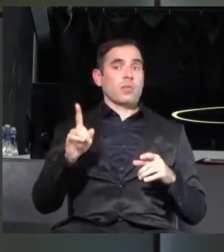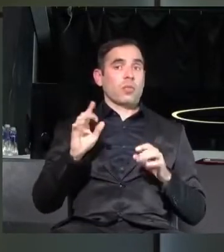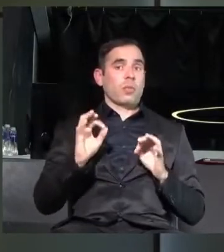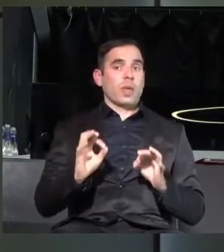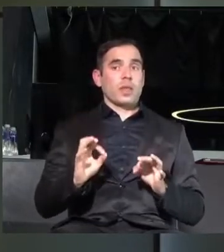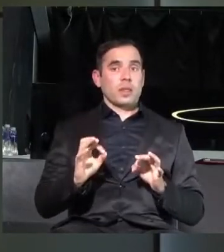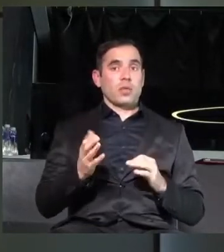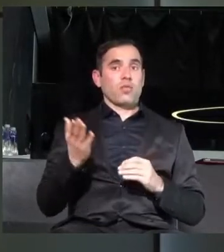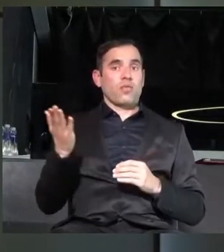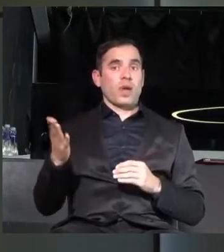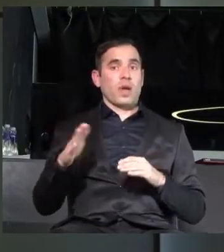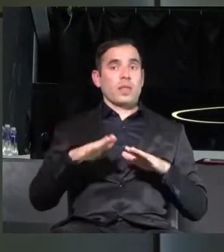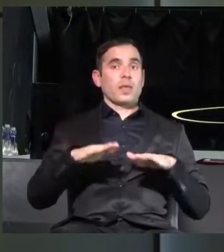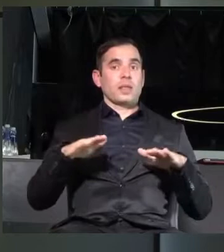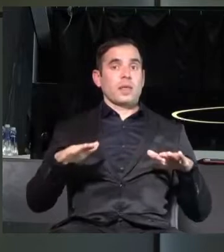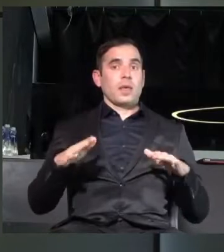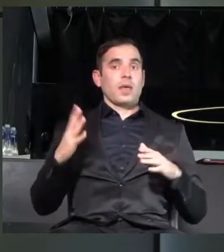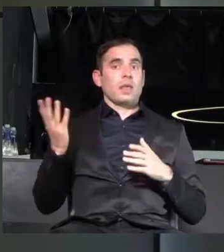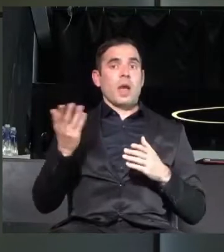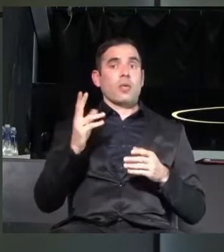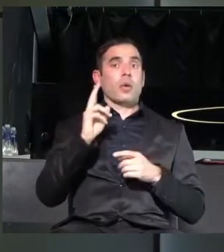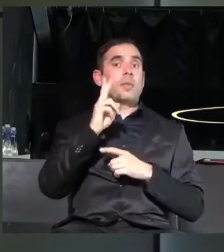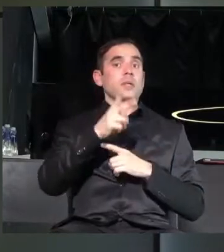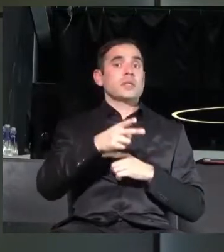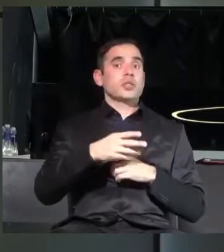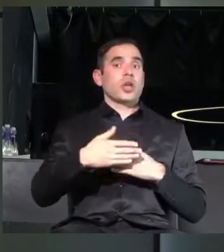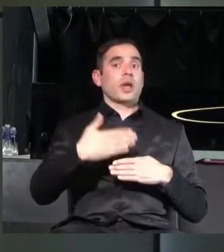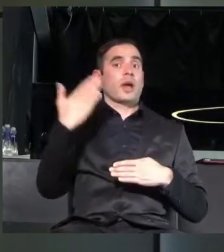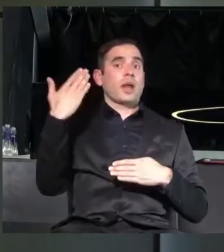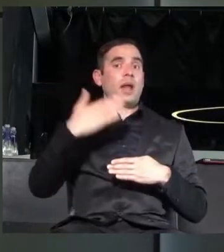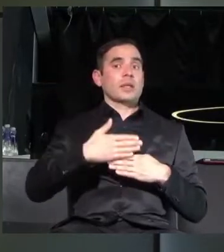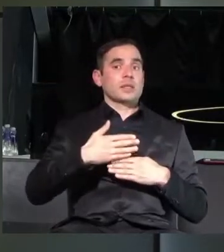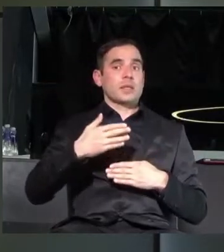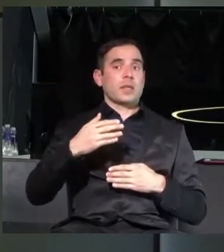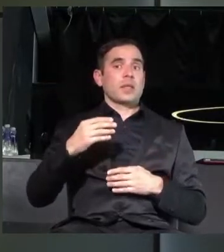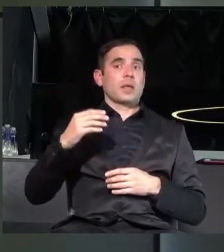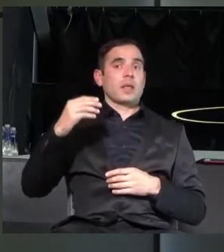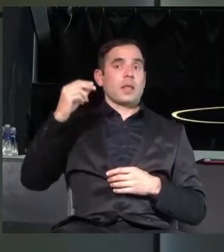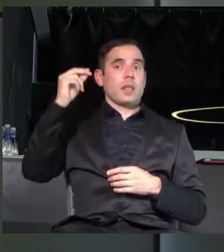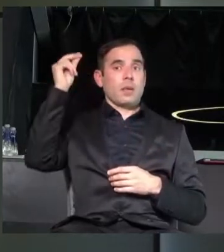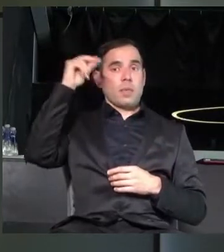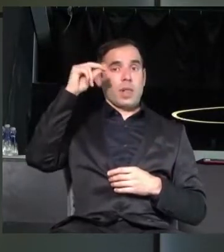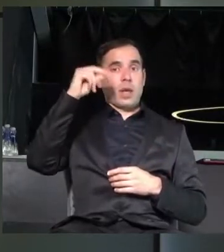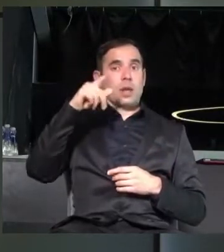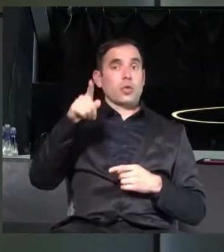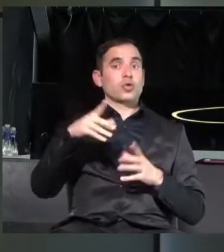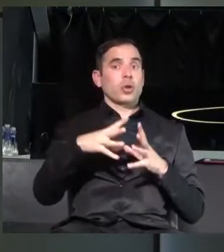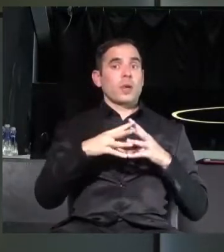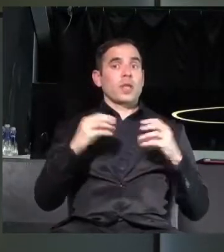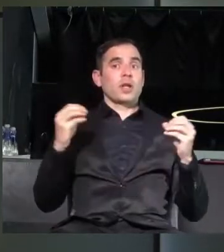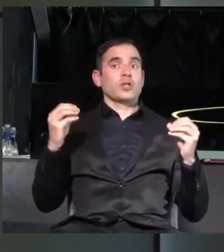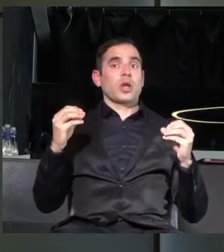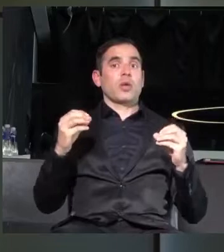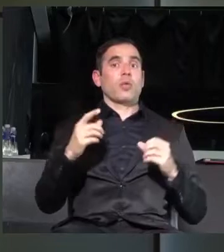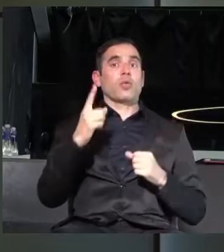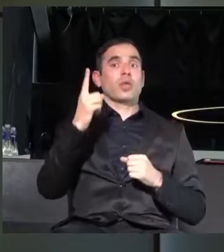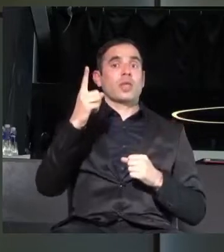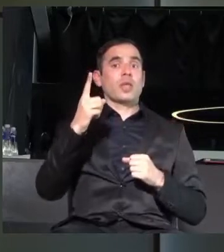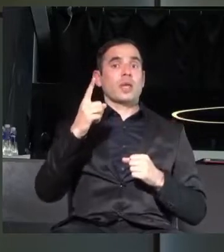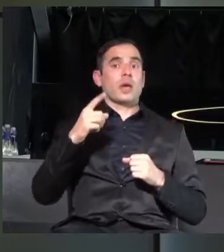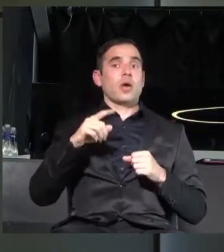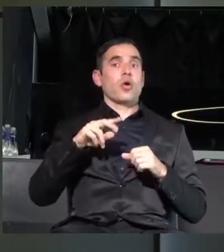който това дете някога пресече границата на Република България, то ще бъде лишено от единия си родител.